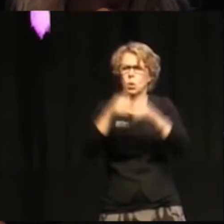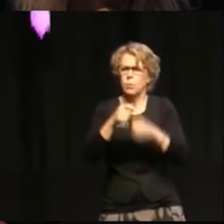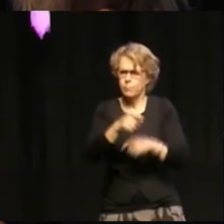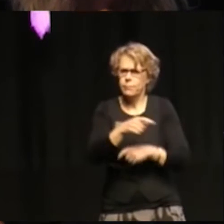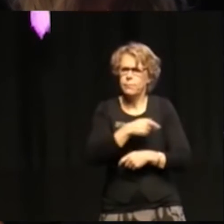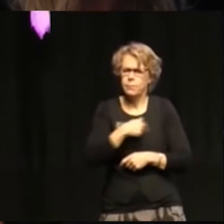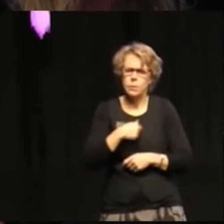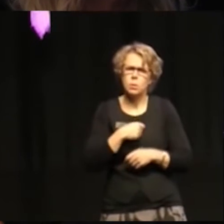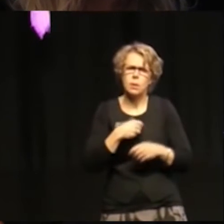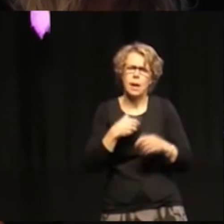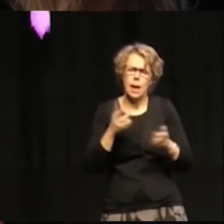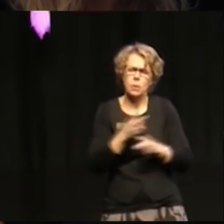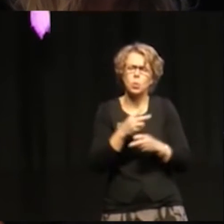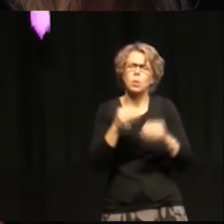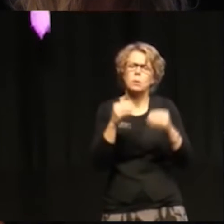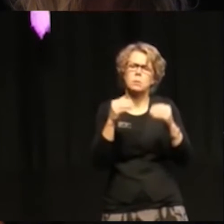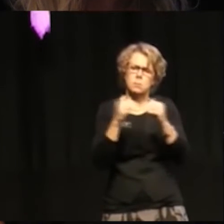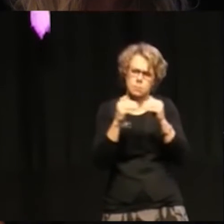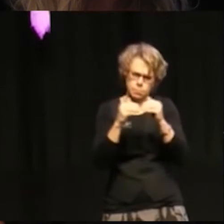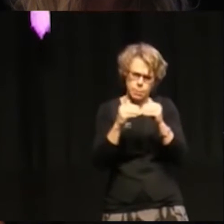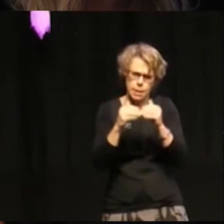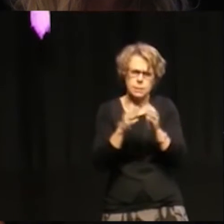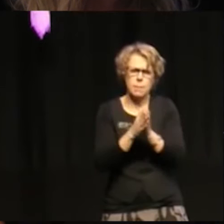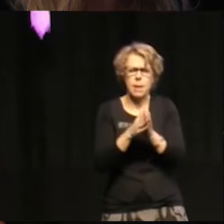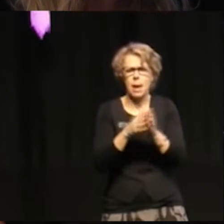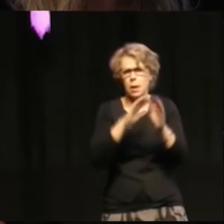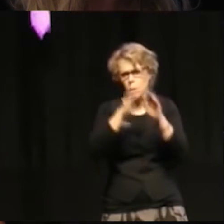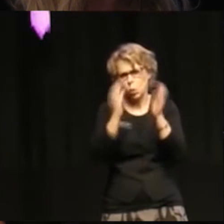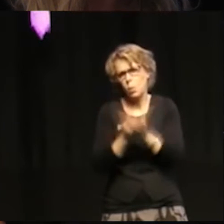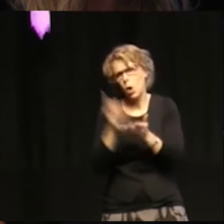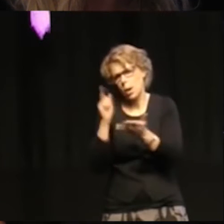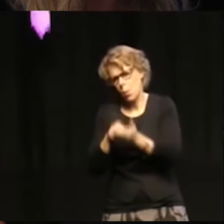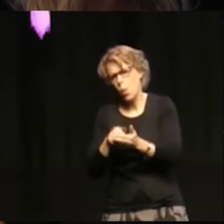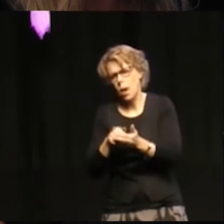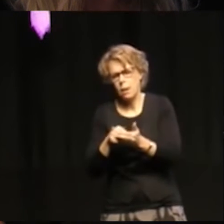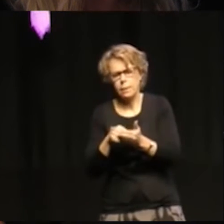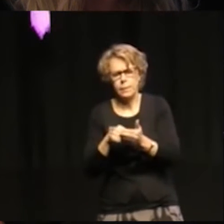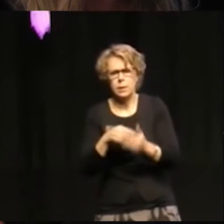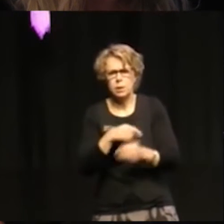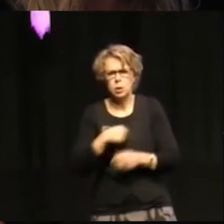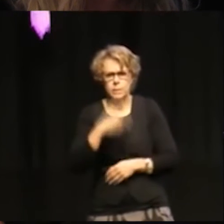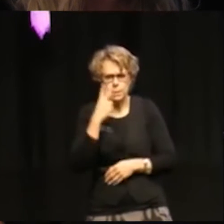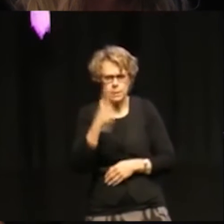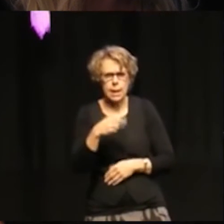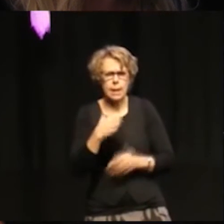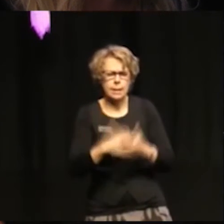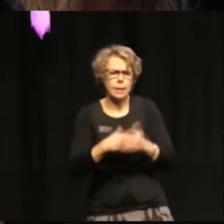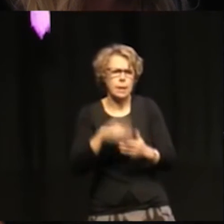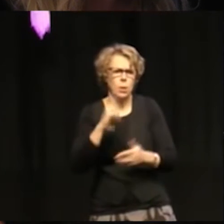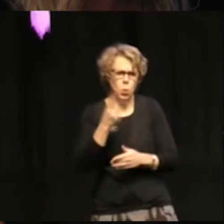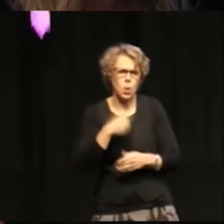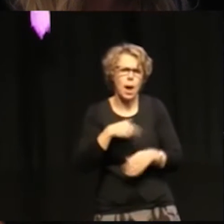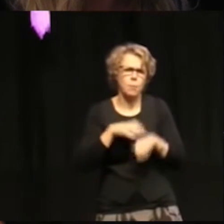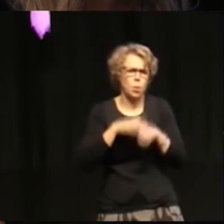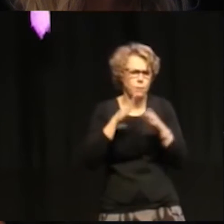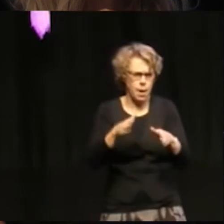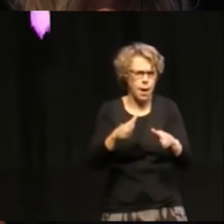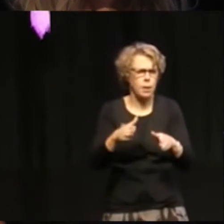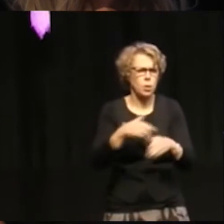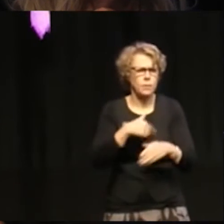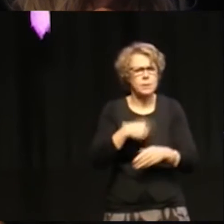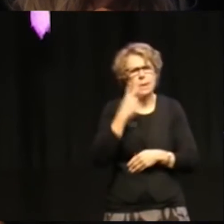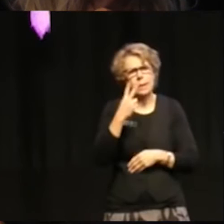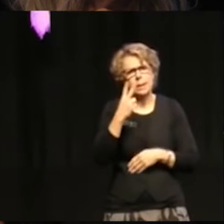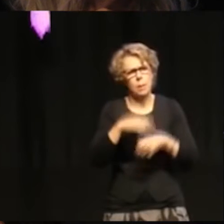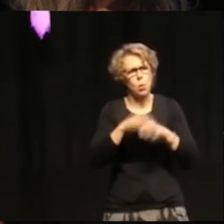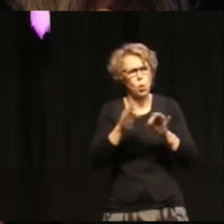globala målen. Så vi ser att de redan är på väg och vi ska titta